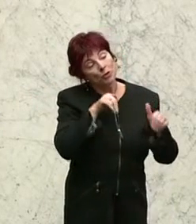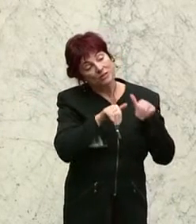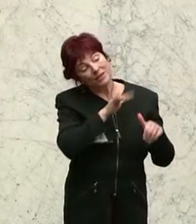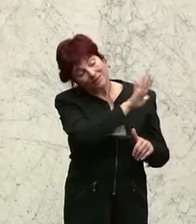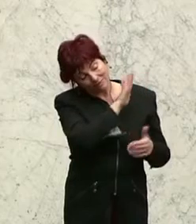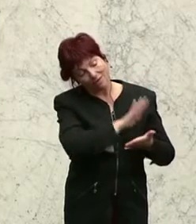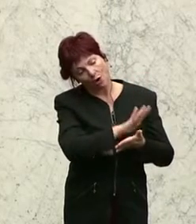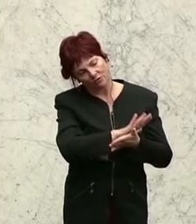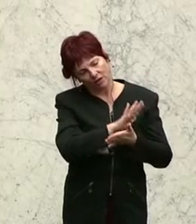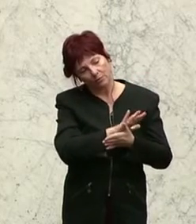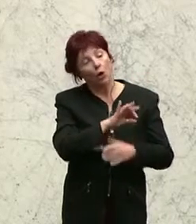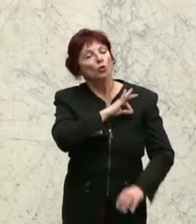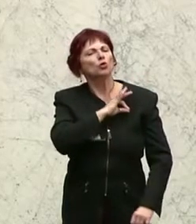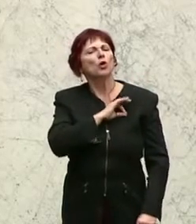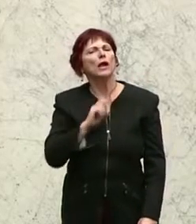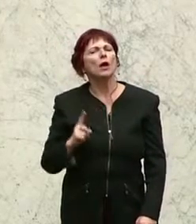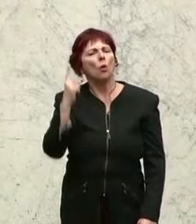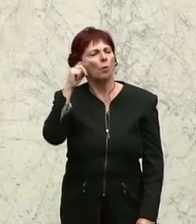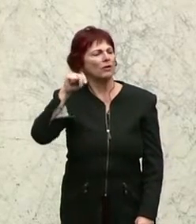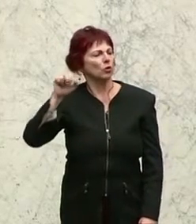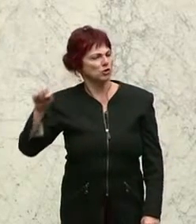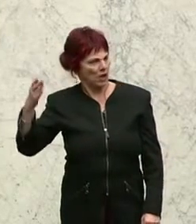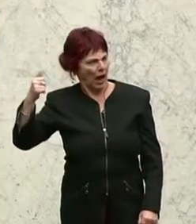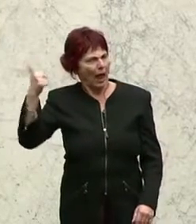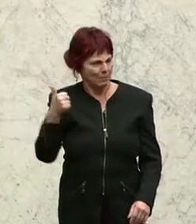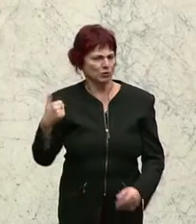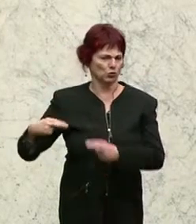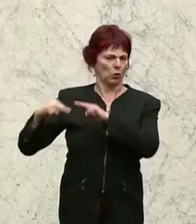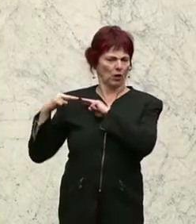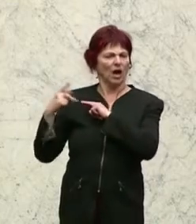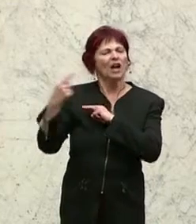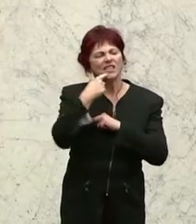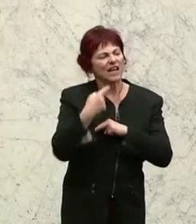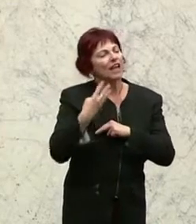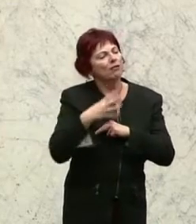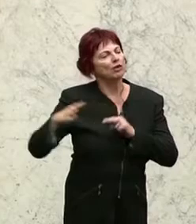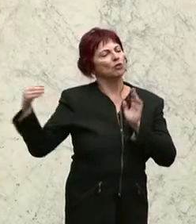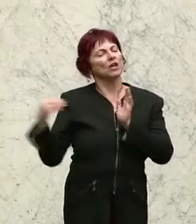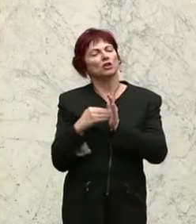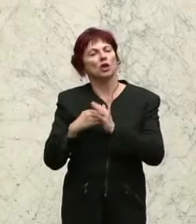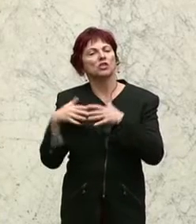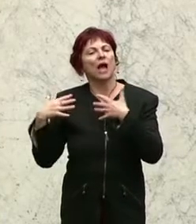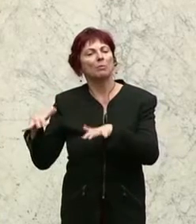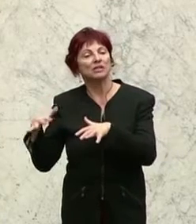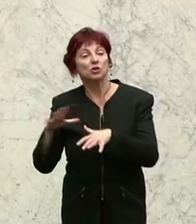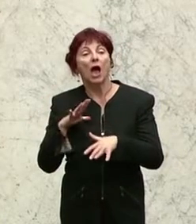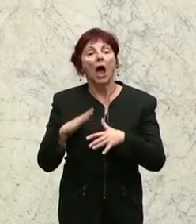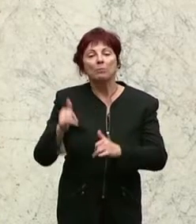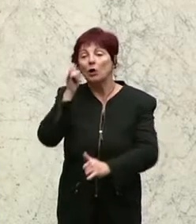Kollegen Obernosterer zurück. Er hat nämlich etwas gesagt, er hat gesagt, wir haben zwar 400.000 Arbeitslose, aber wir im Tourismus bekommen keine